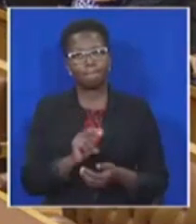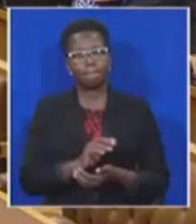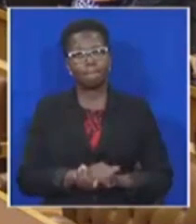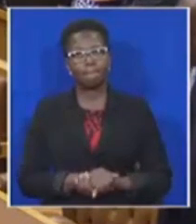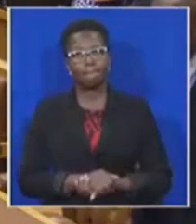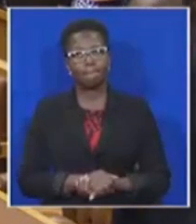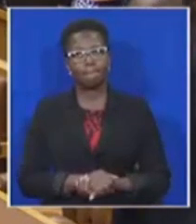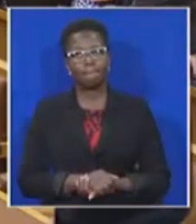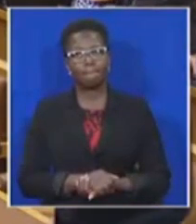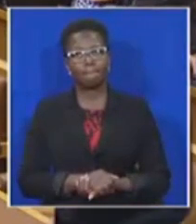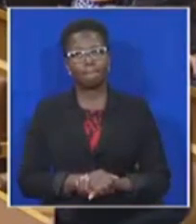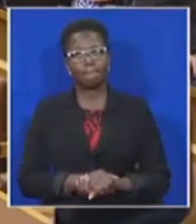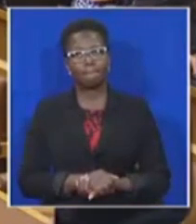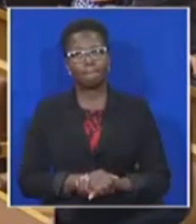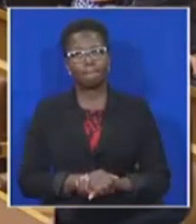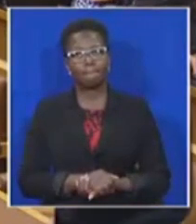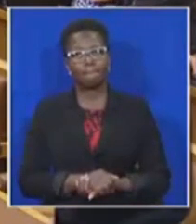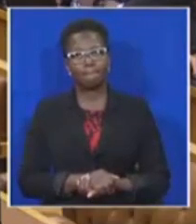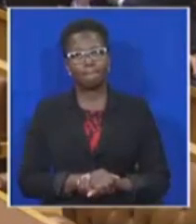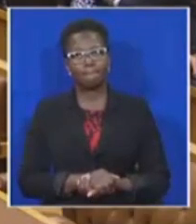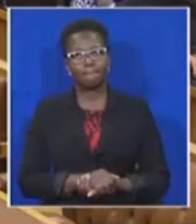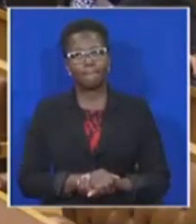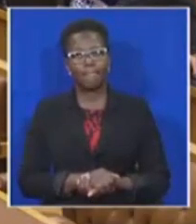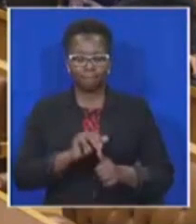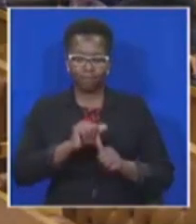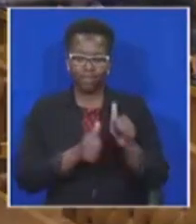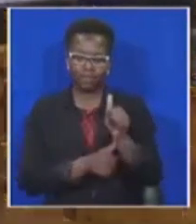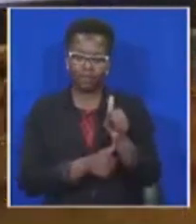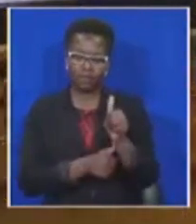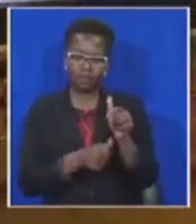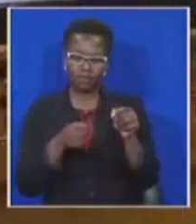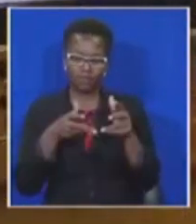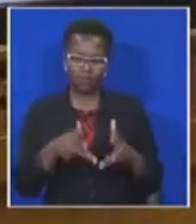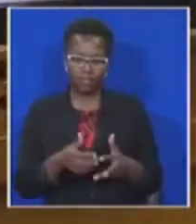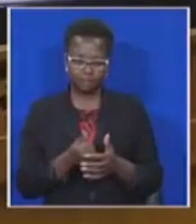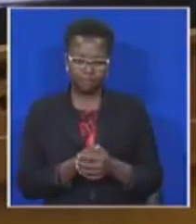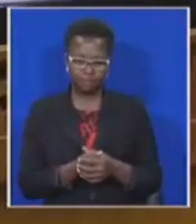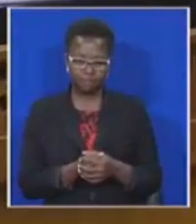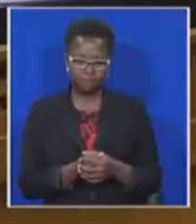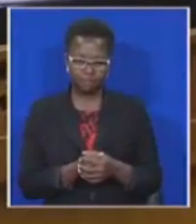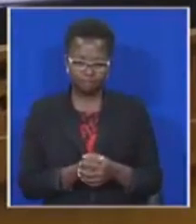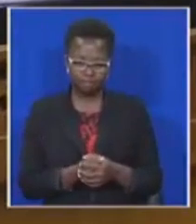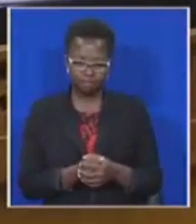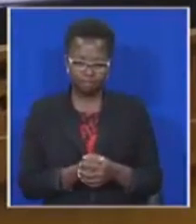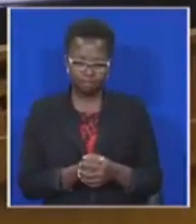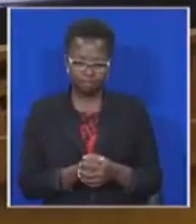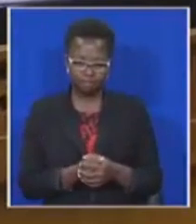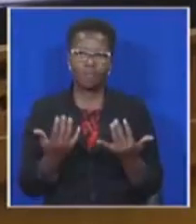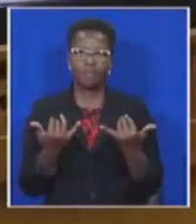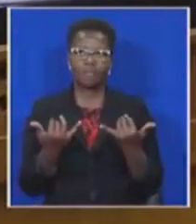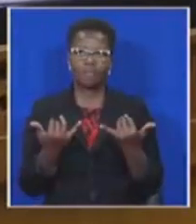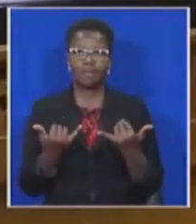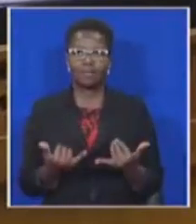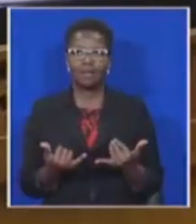Aot jungsbeker, om my concept wet so fal onskuldig en technisch soos hierdie te debatteer,